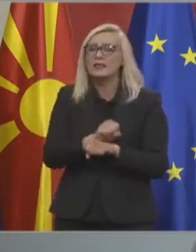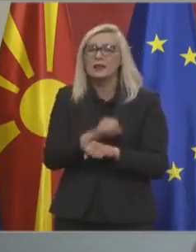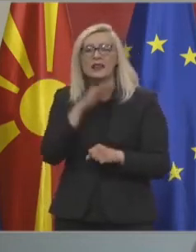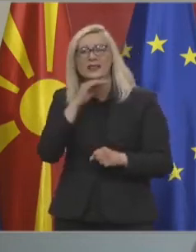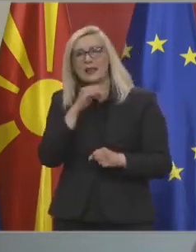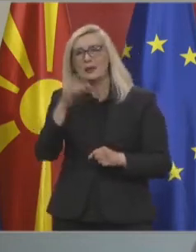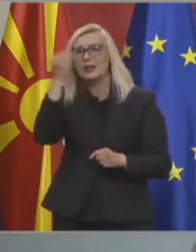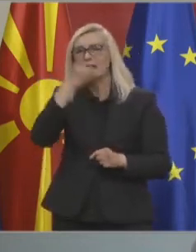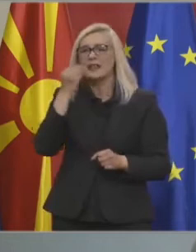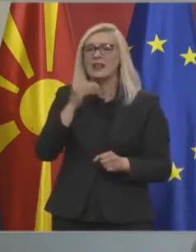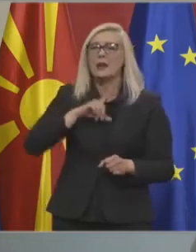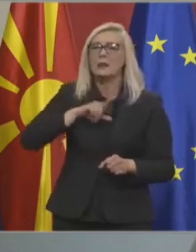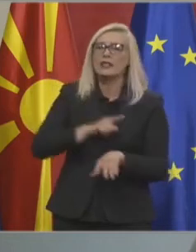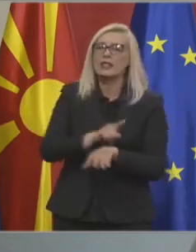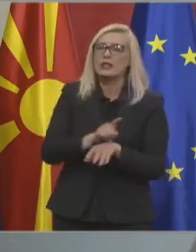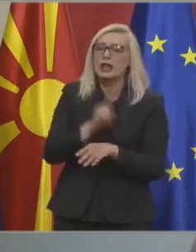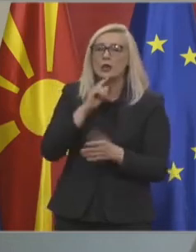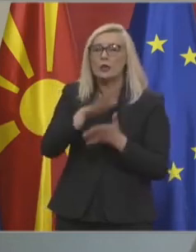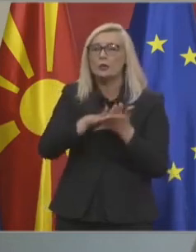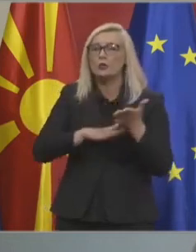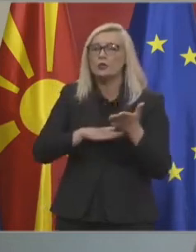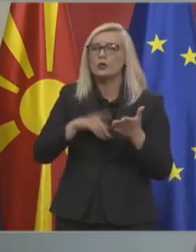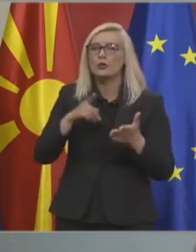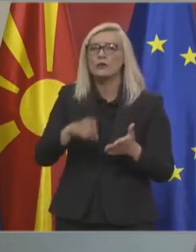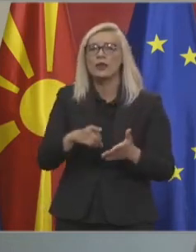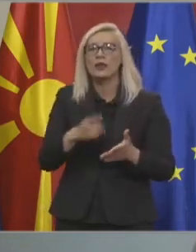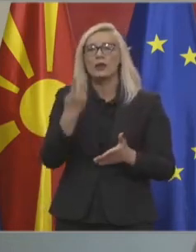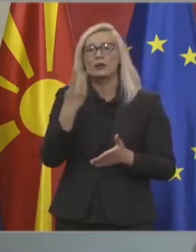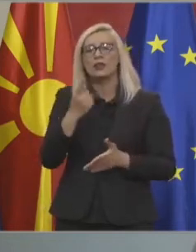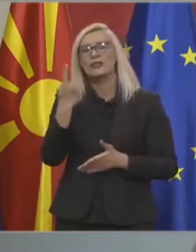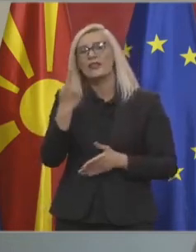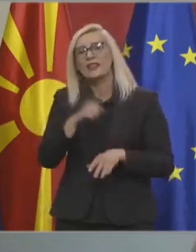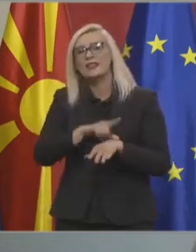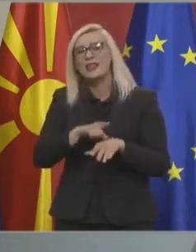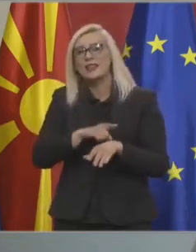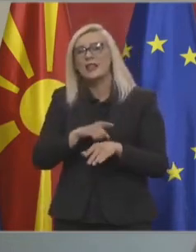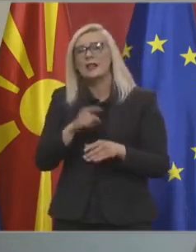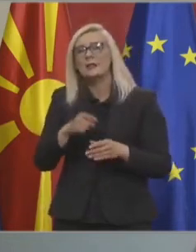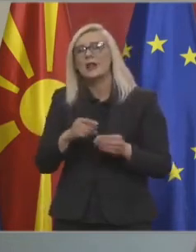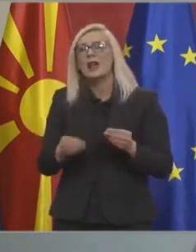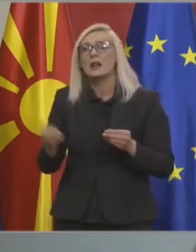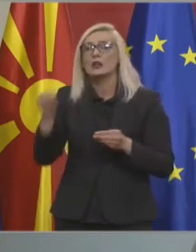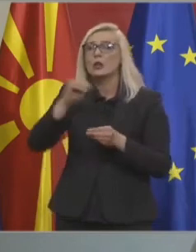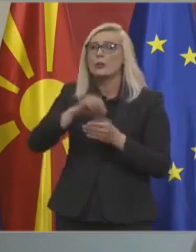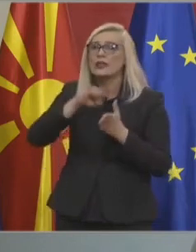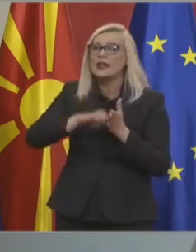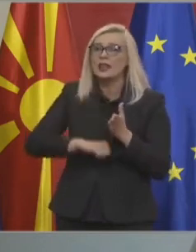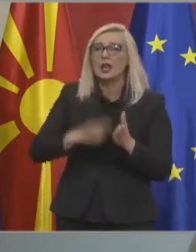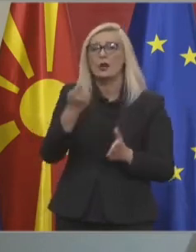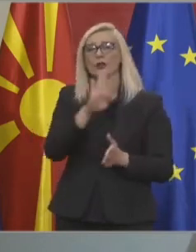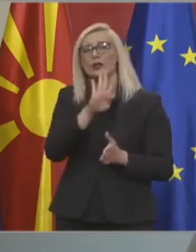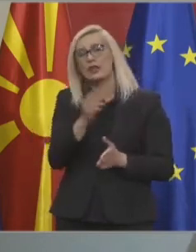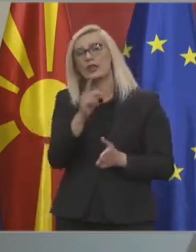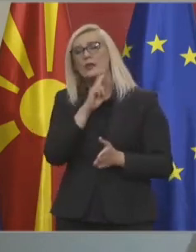движение. Полицијски час кој што почнува от најправа 21 понатаму како дополнителна рестрикција 16 часот.